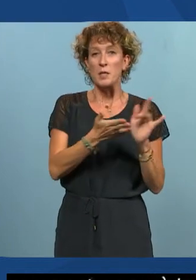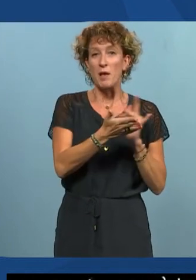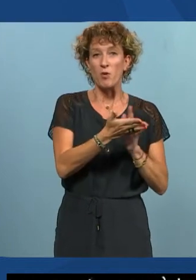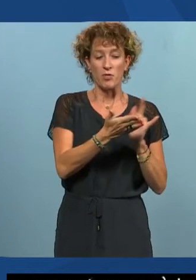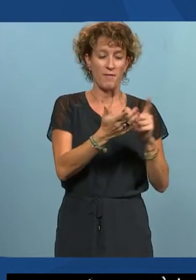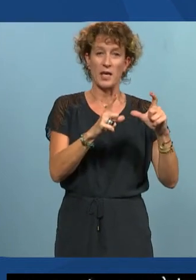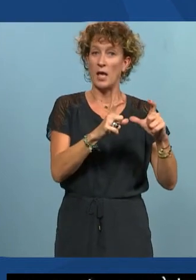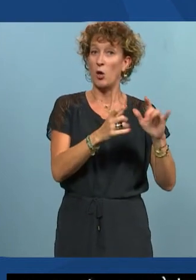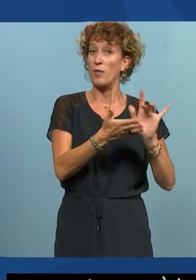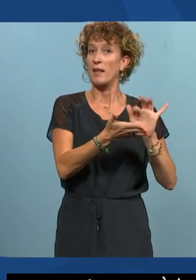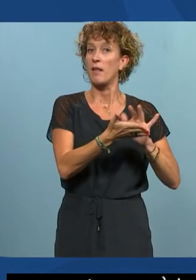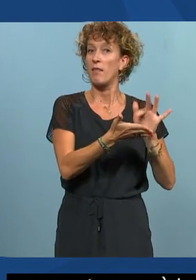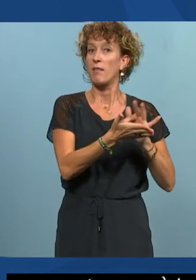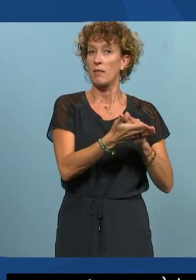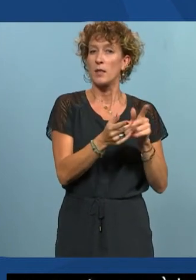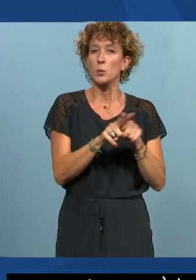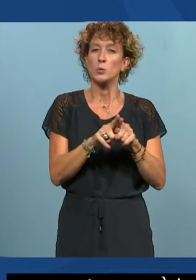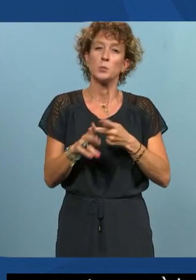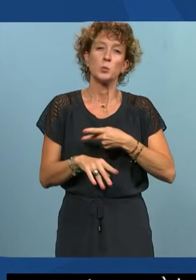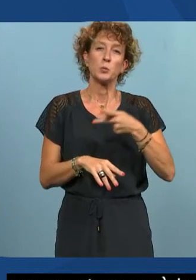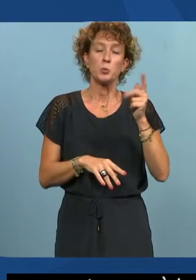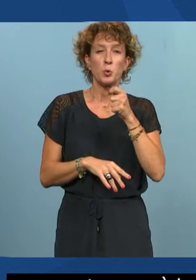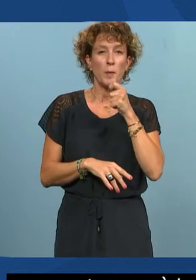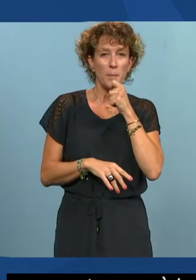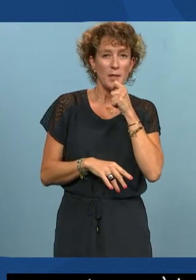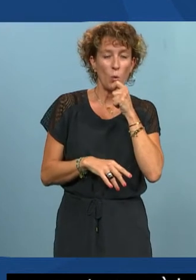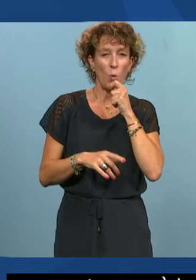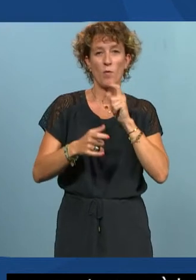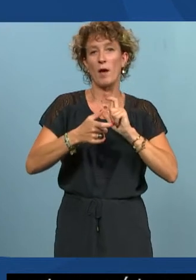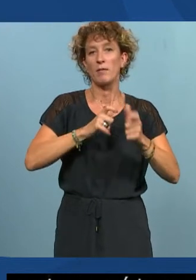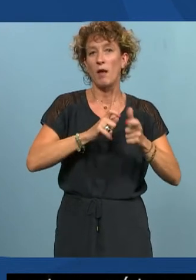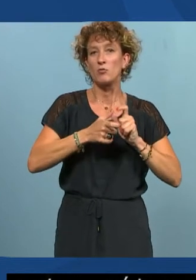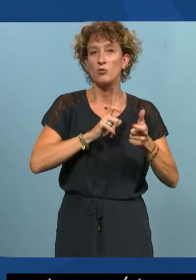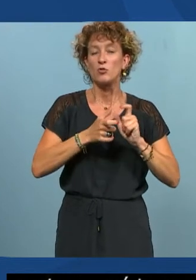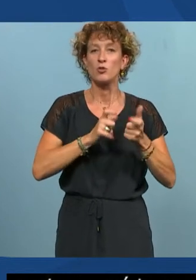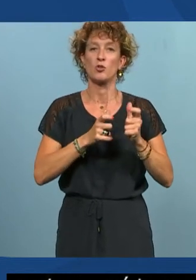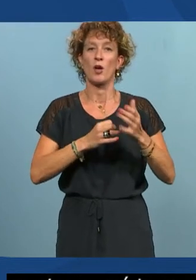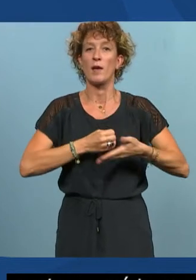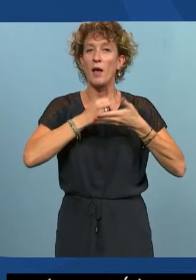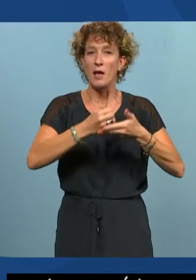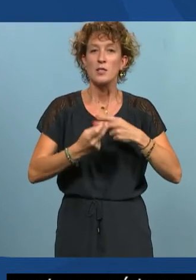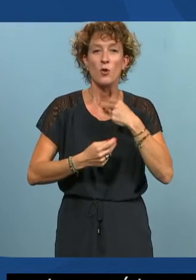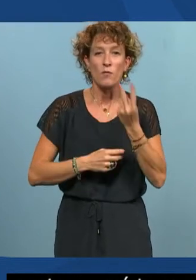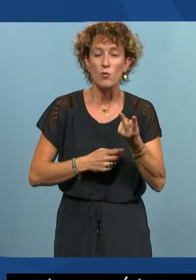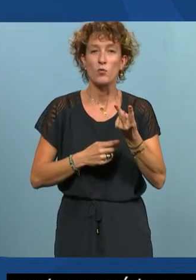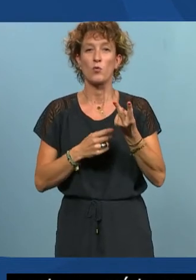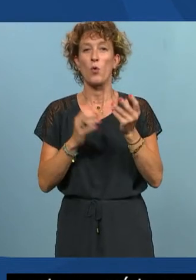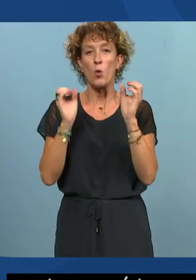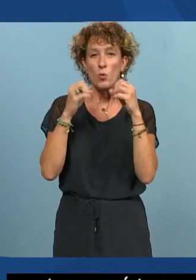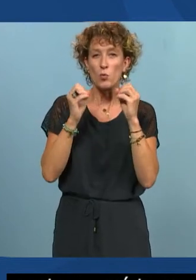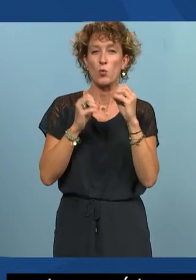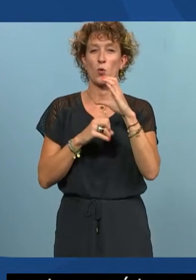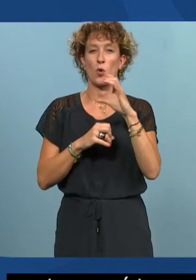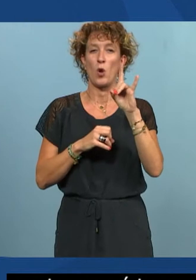tactiles et puis de plus en plus aussi un micro où on va interagir avec des assistants vocaux, Google Home, Alexa d'Amazon, etc.